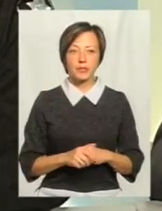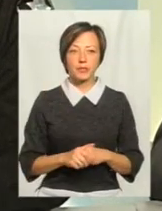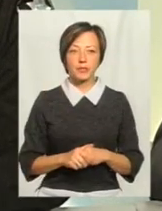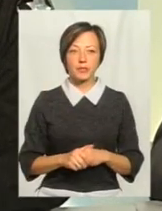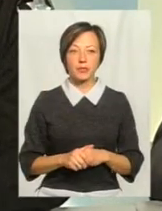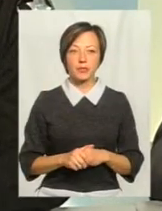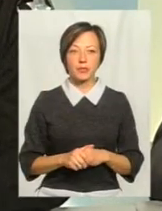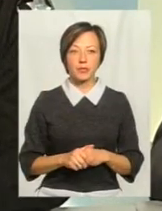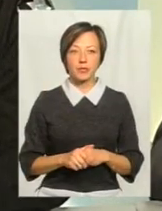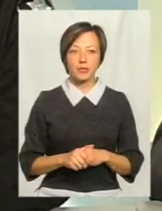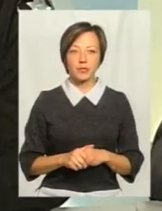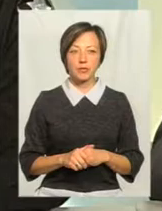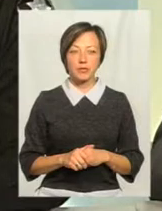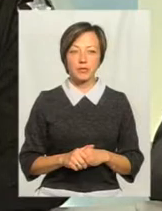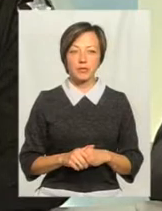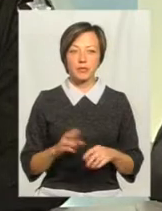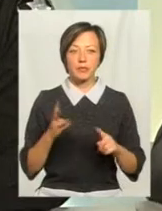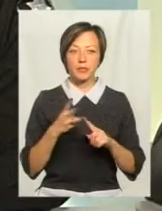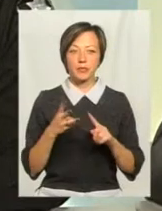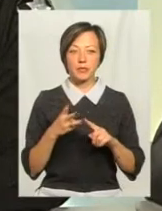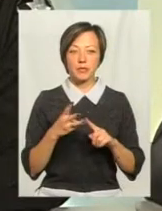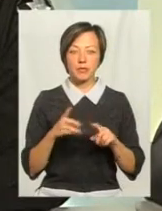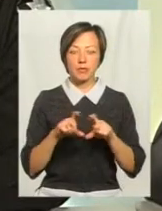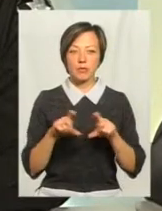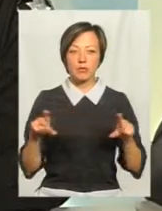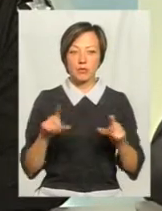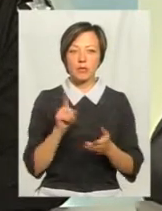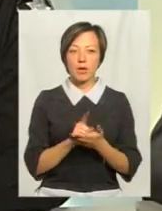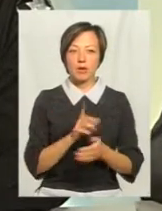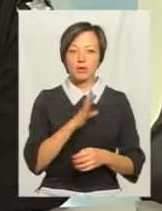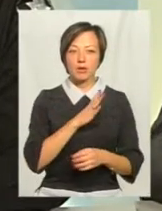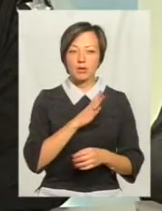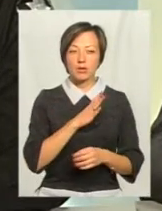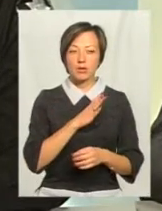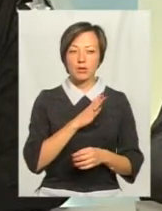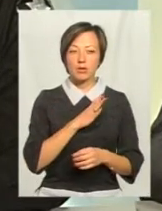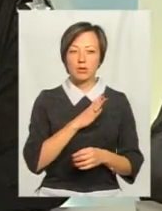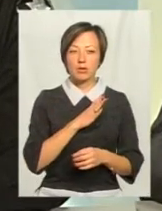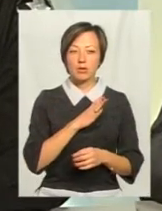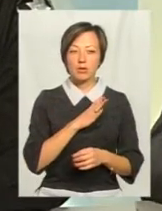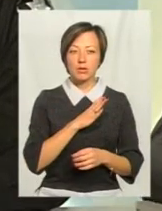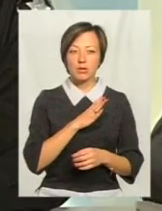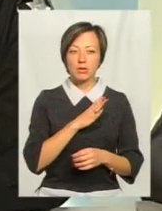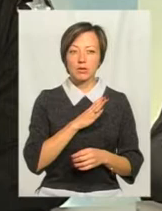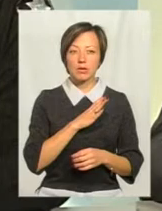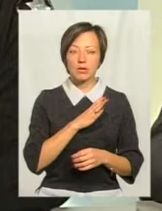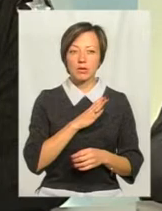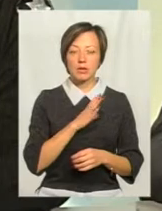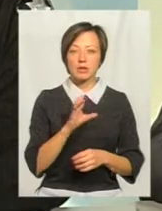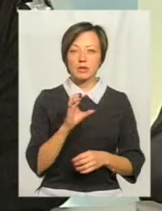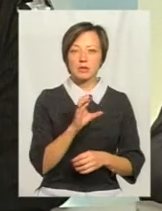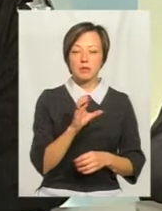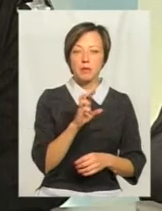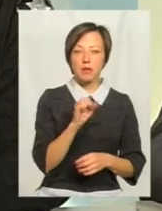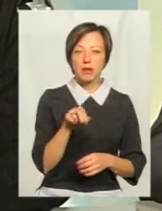значить, і третій об'єкт має бути Степана